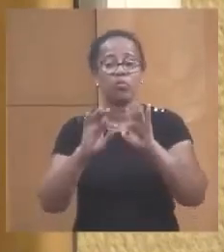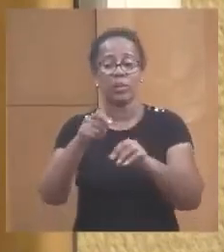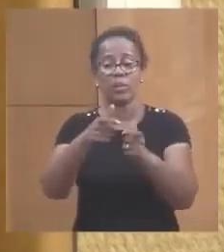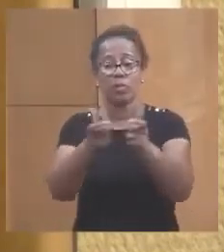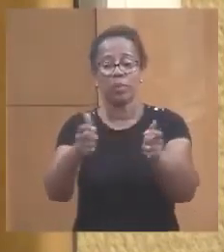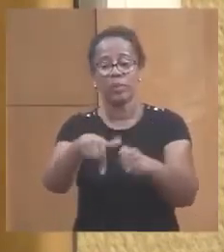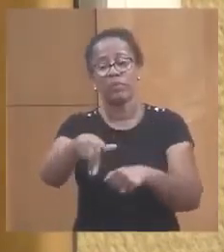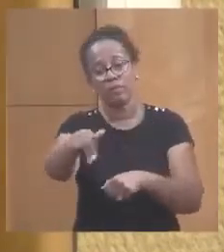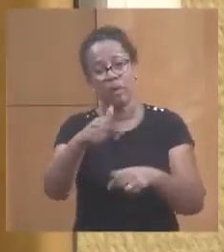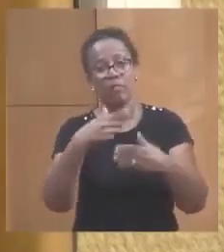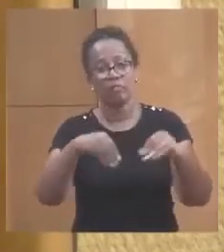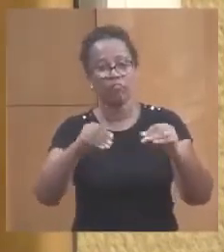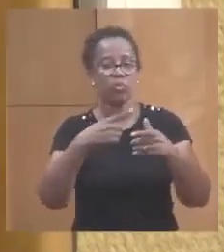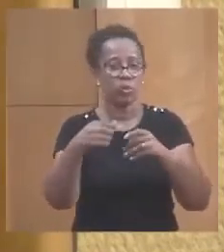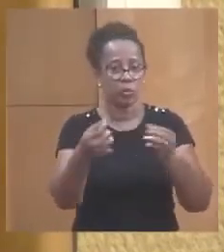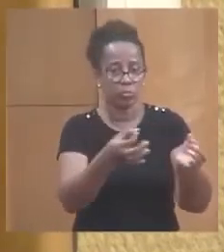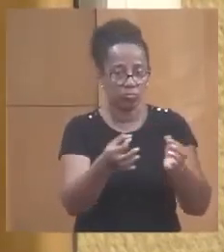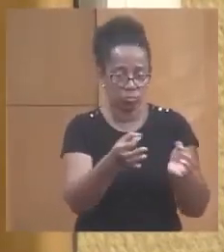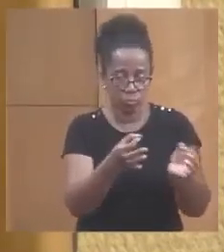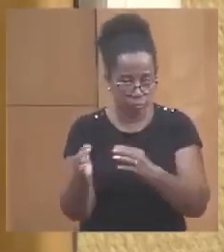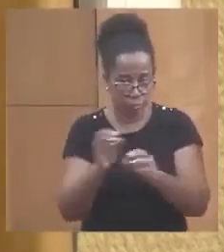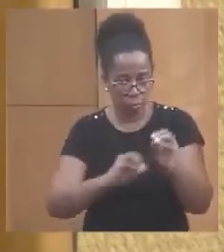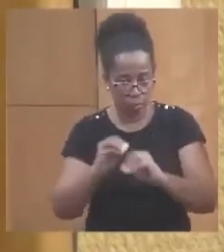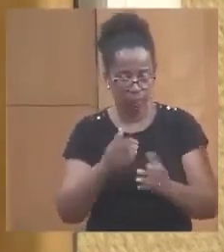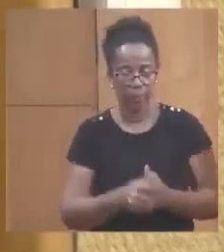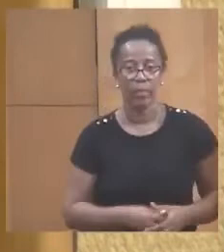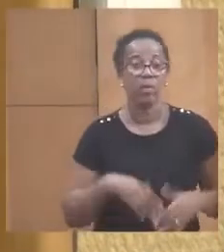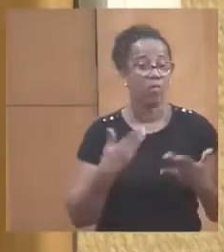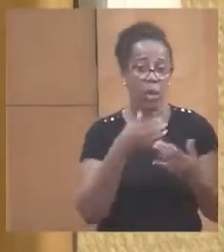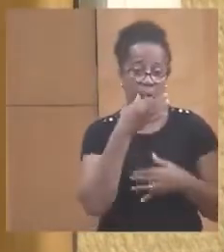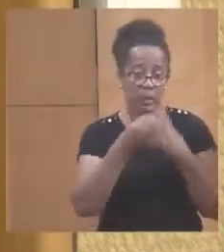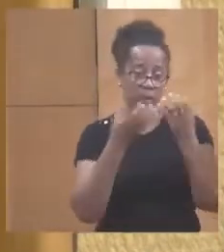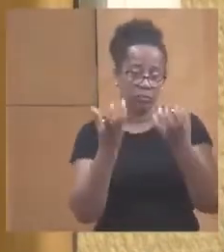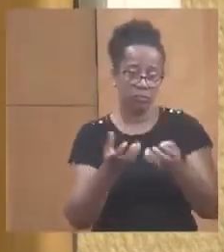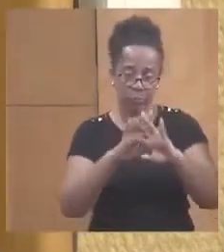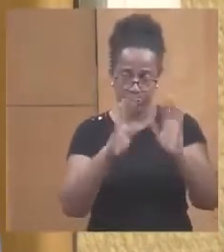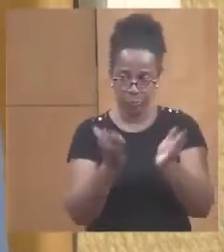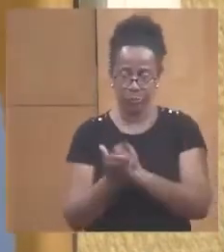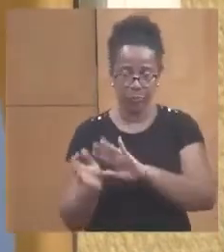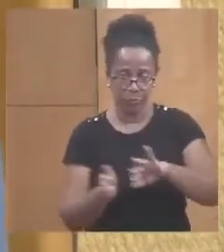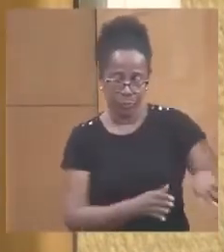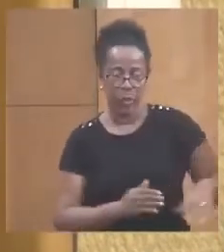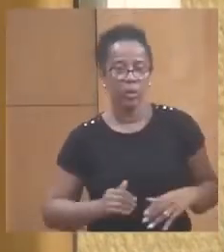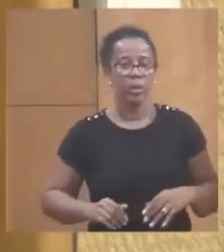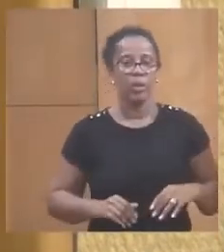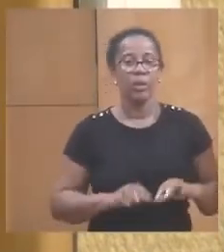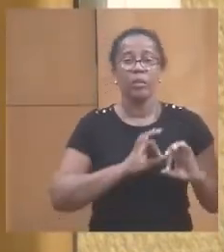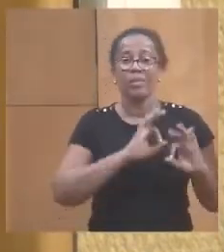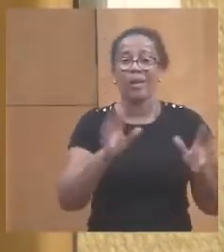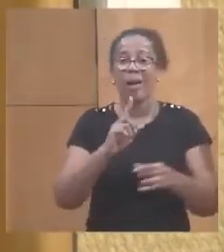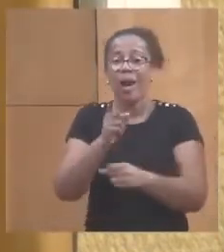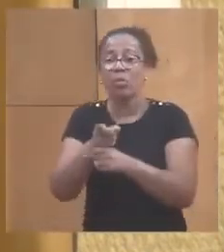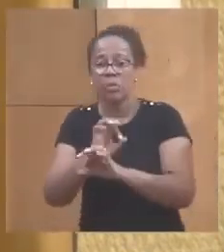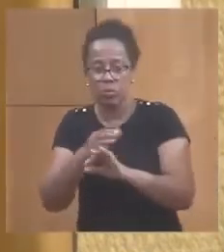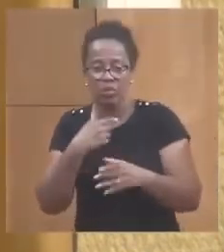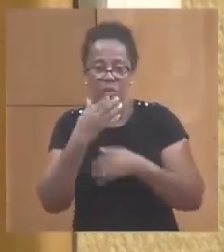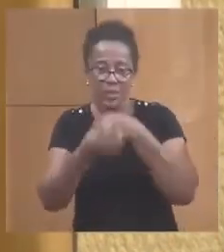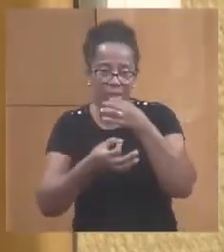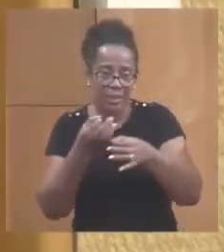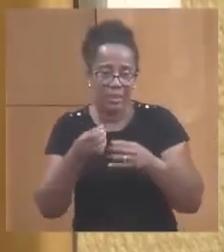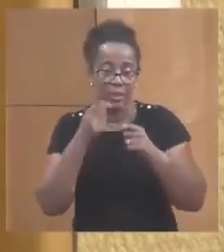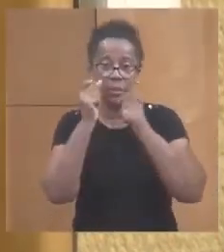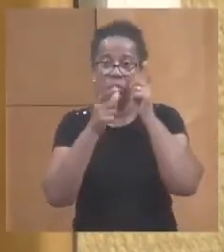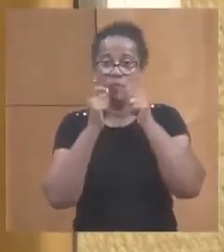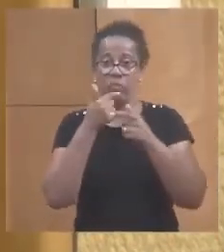à commercialiser la glace. Voilà ce que je voulais dire. Je veux quand même, bon, sans être un dénonciateur, quoi, mais dire ce que nous avons